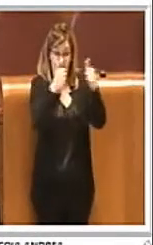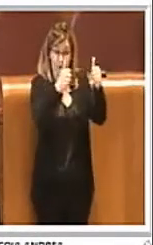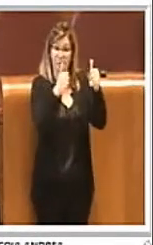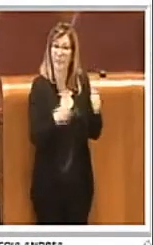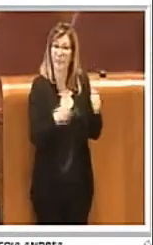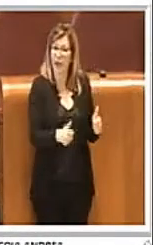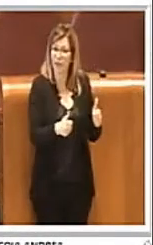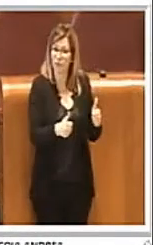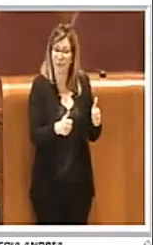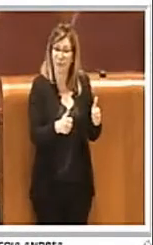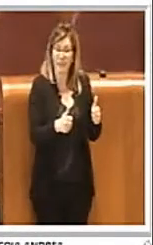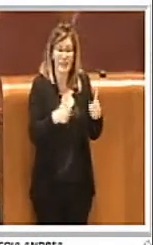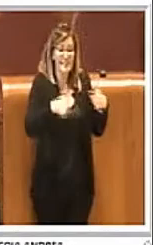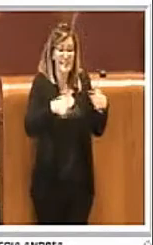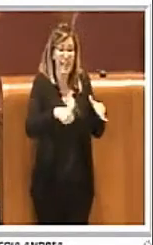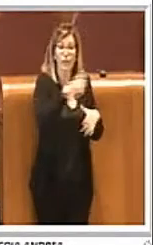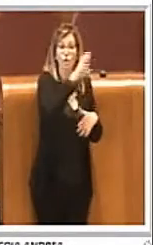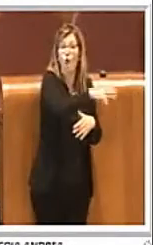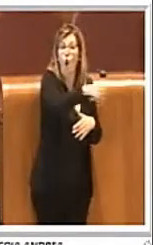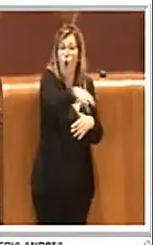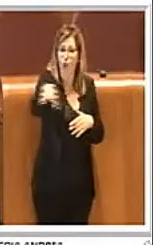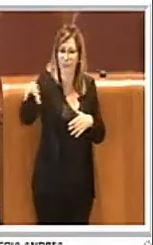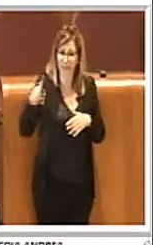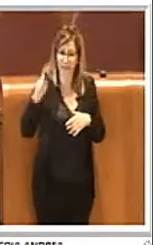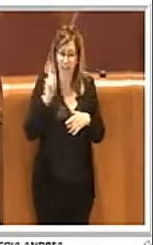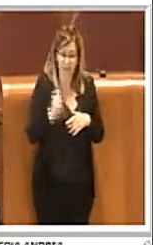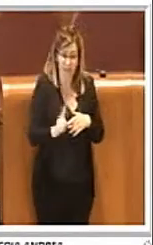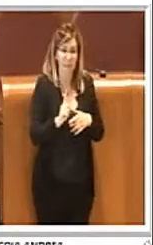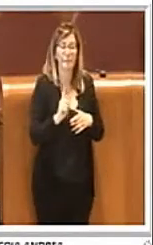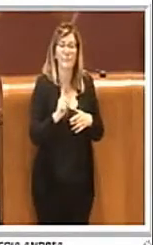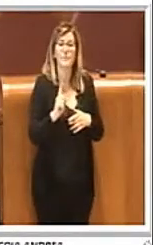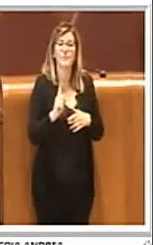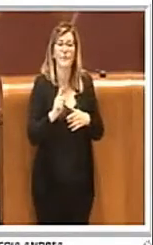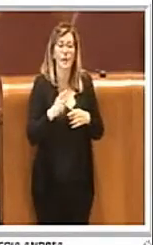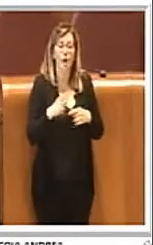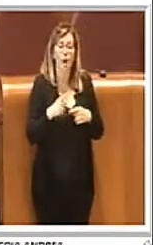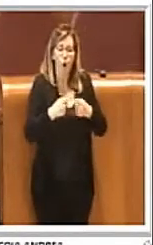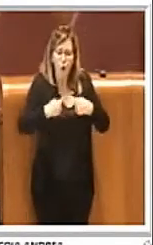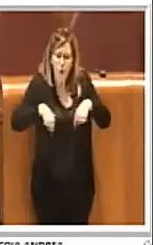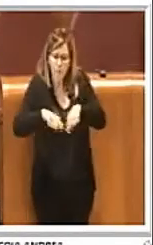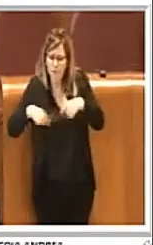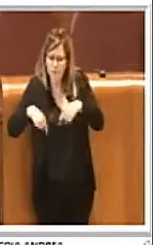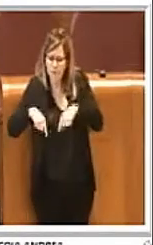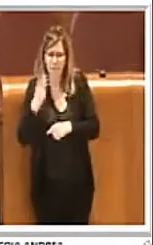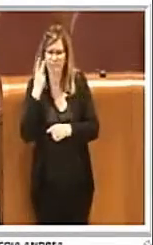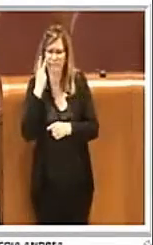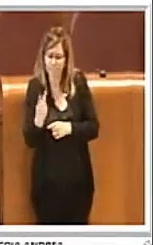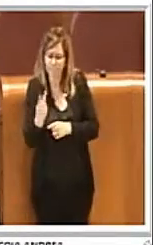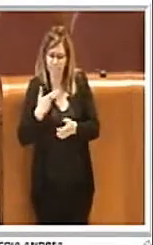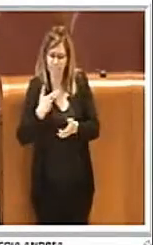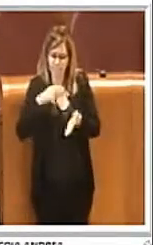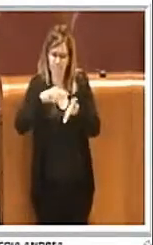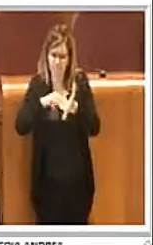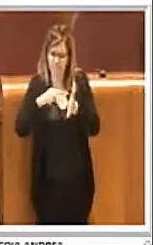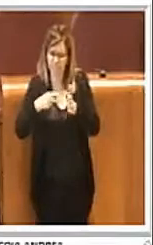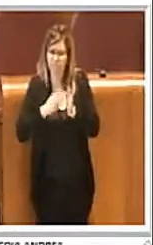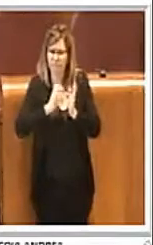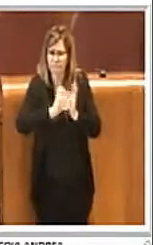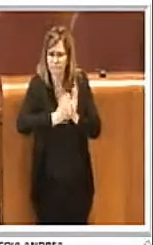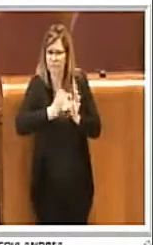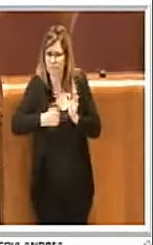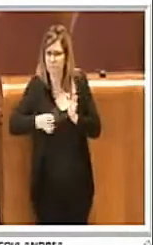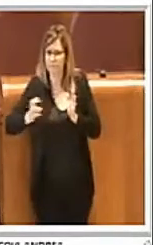i sedici lotti presenti e nelle commissioni abbiamo evidenziato tutte le problematiche che